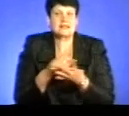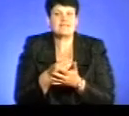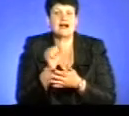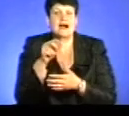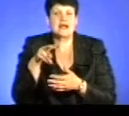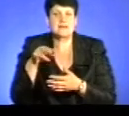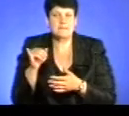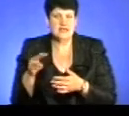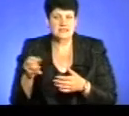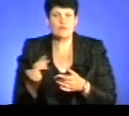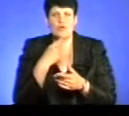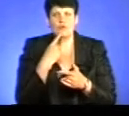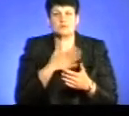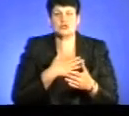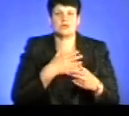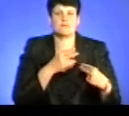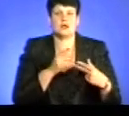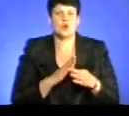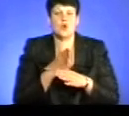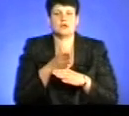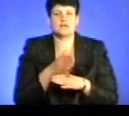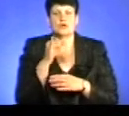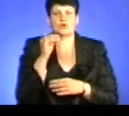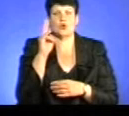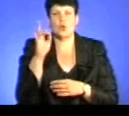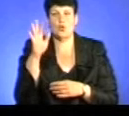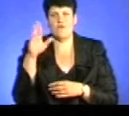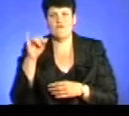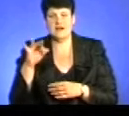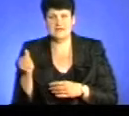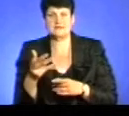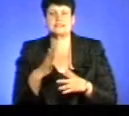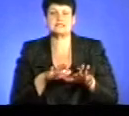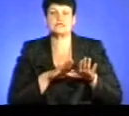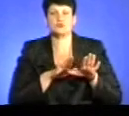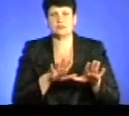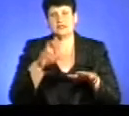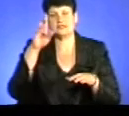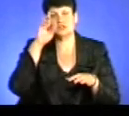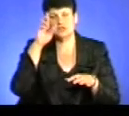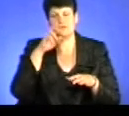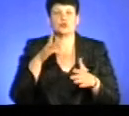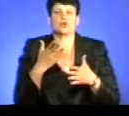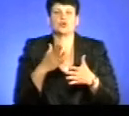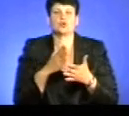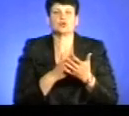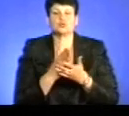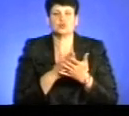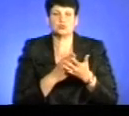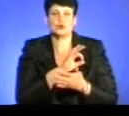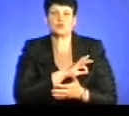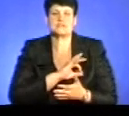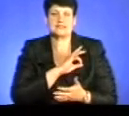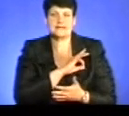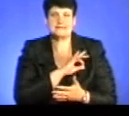разом із нашими гостями. А це Юрій Коваль, заступник начальника управління Державної виконавчої служби Головного територіального управління юстиції в області,